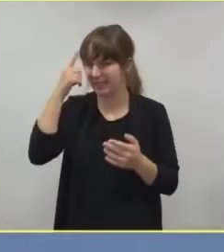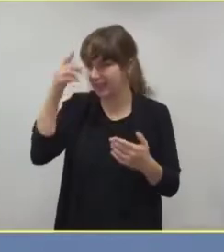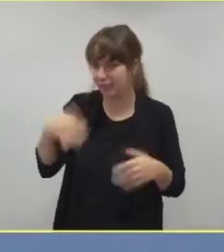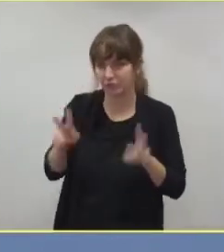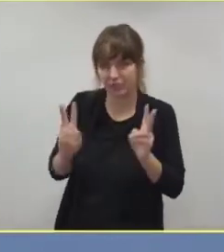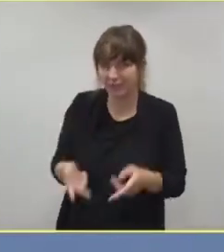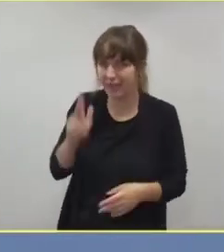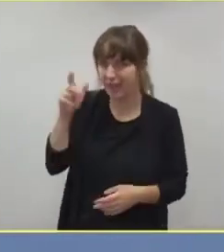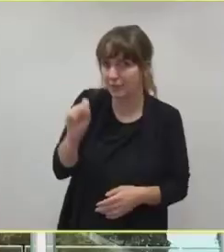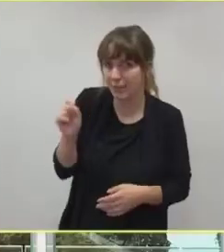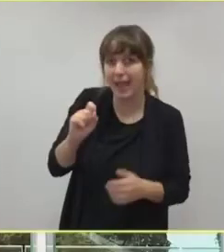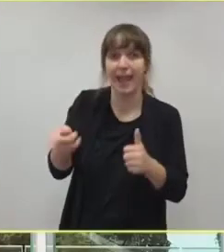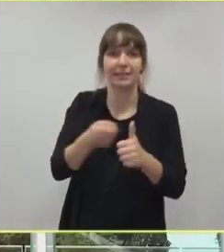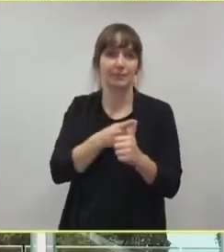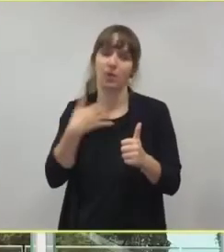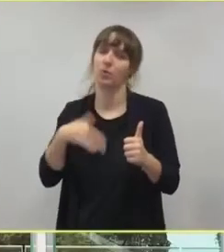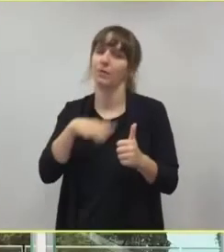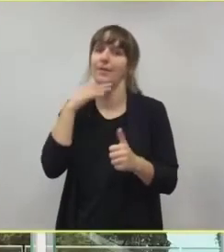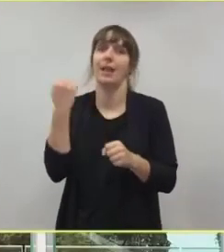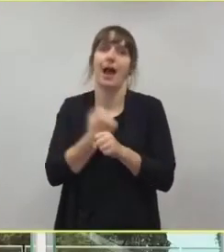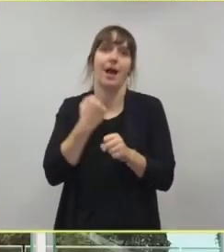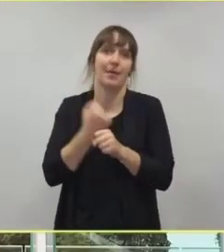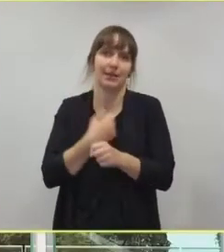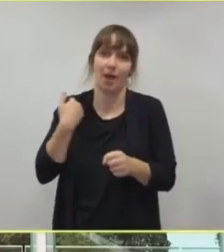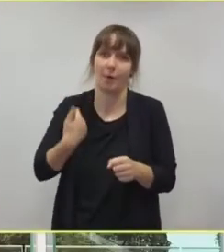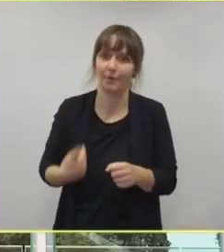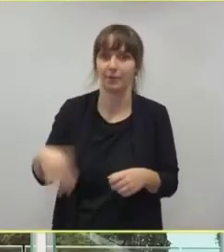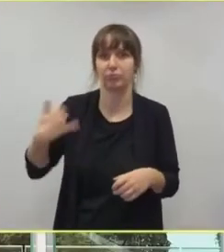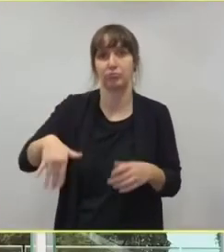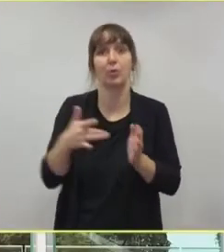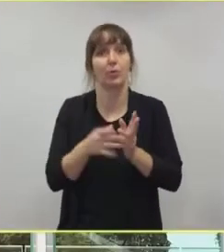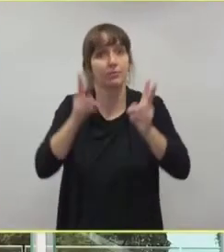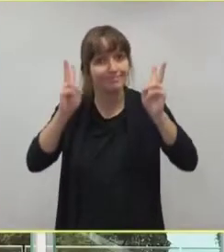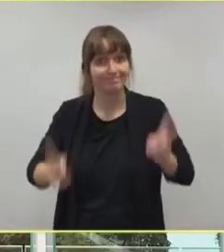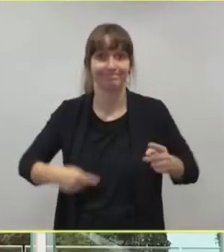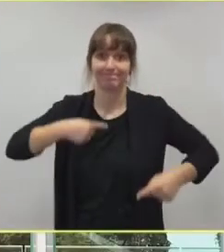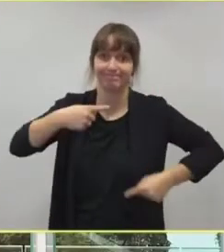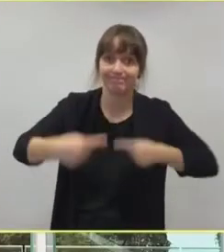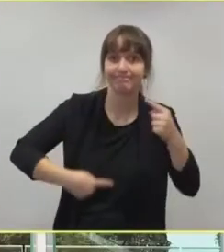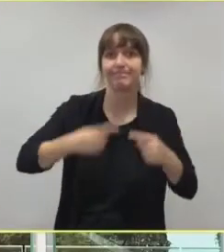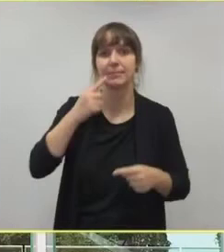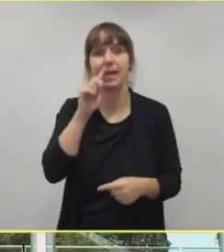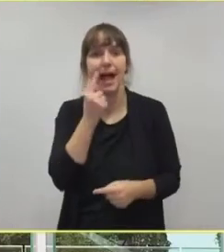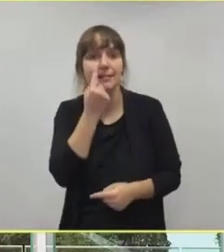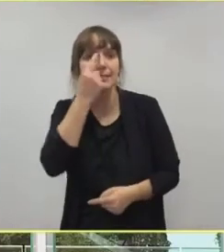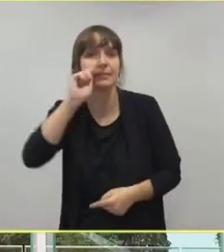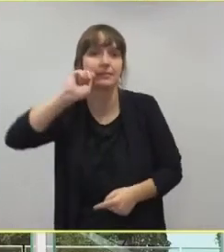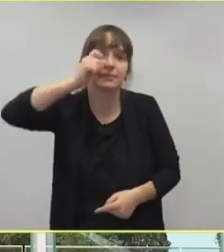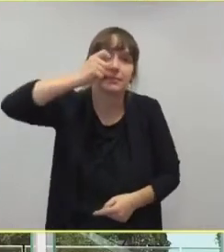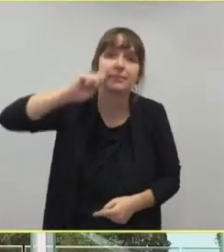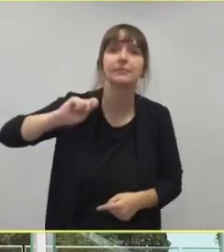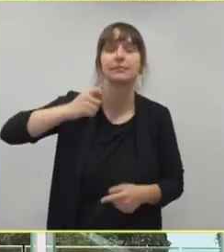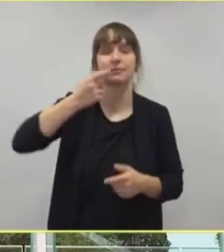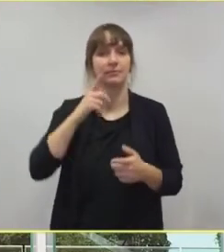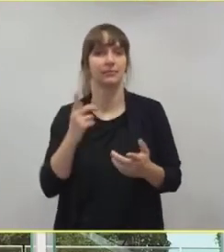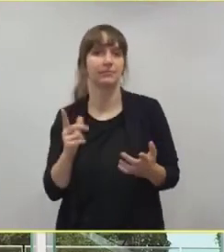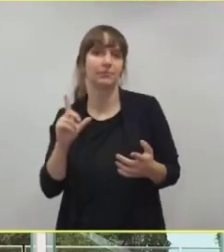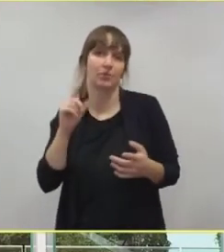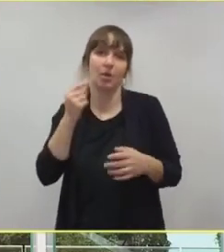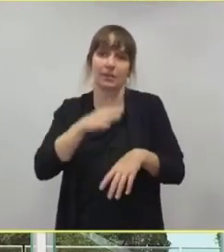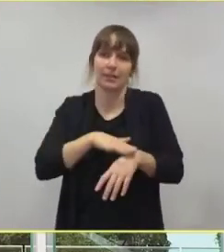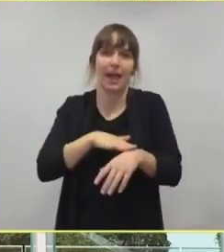das macht keinen Sinn. Erstmal ist es wirklich sehr arbeitsaufwendig. Das dauert nämlich tatsächlich, wenn man es richtig macht, Nasen noch rein. Sie sind mit dem Test, der dann auch